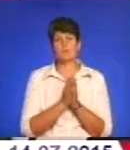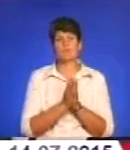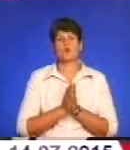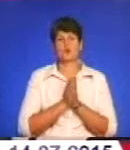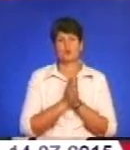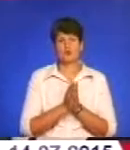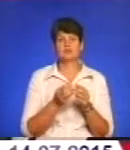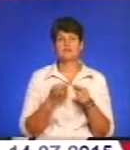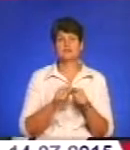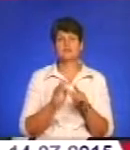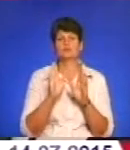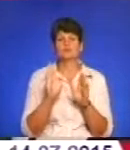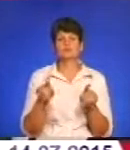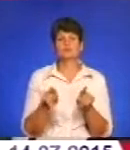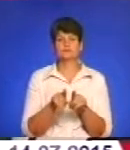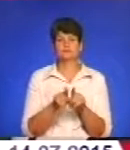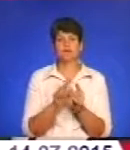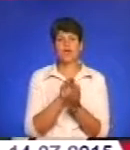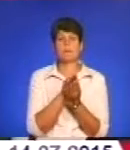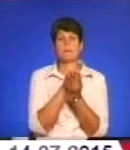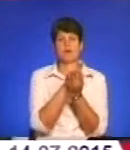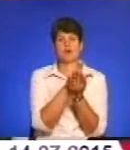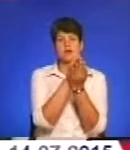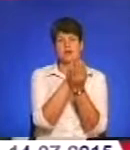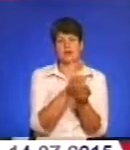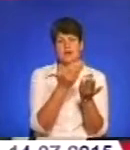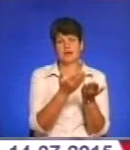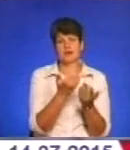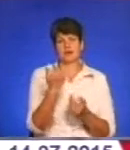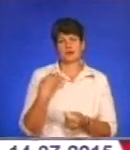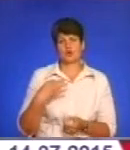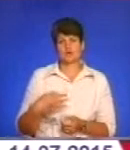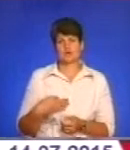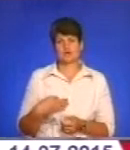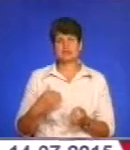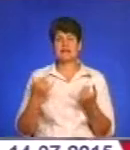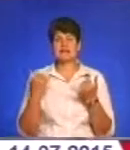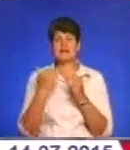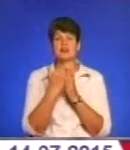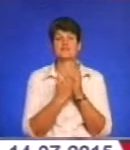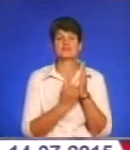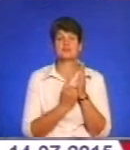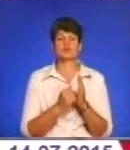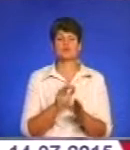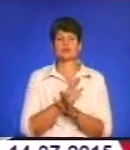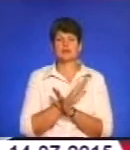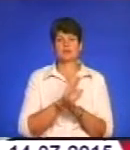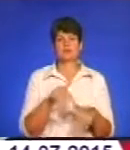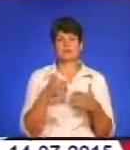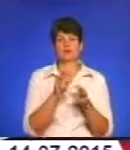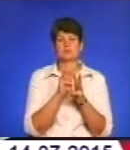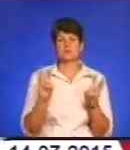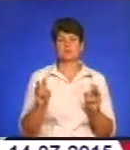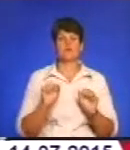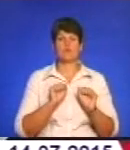Це буде як символічна їхня могила, їхнього сина. Зараз у списку загиблих, наданому Міністерством